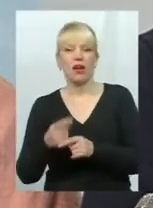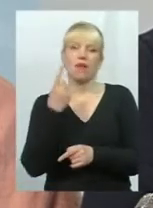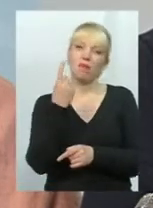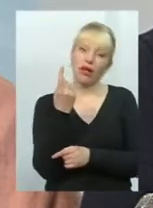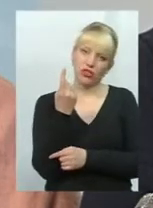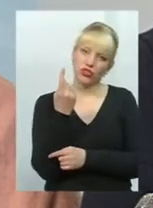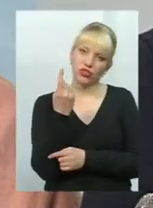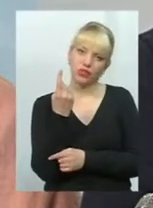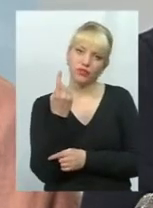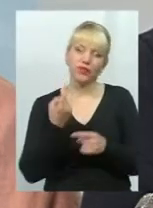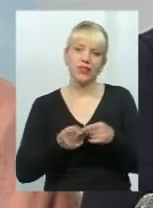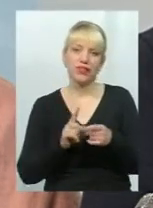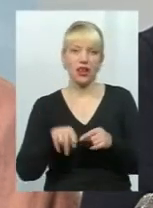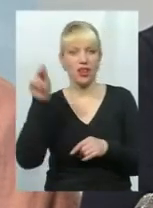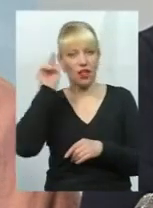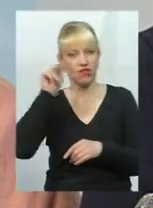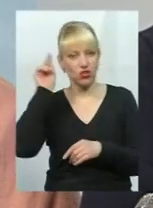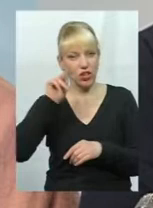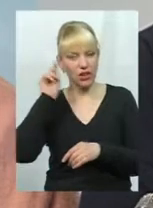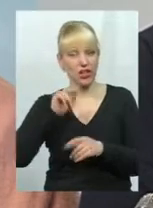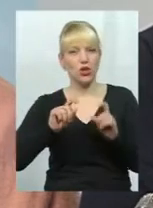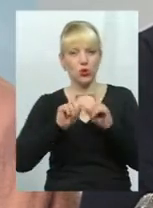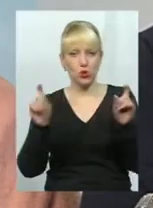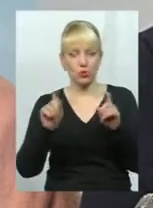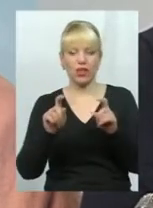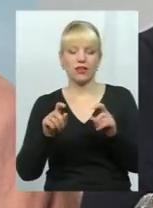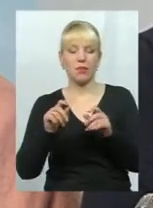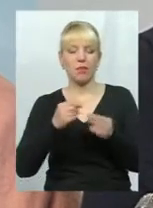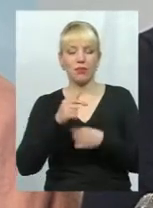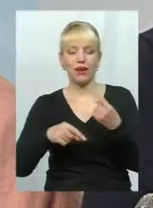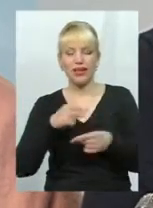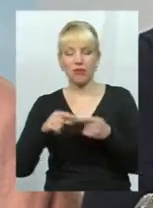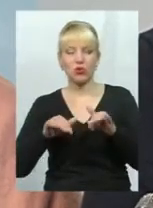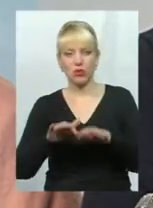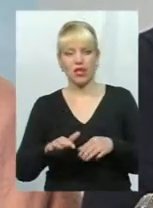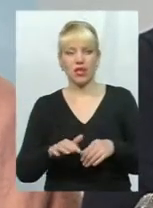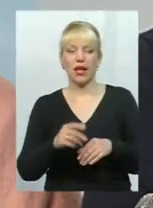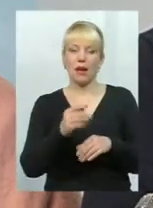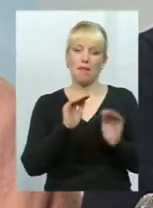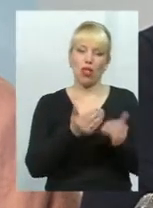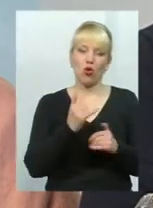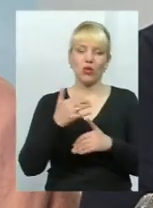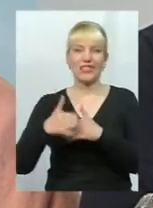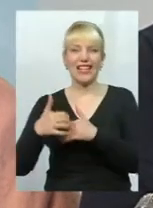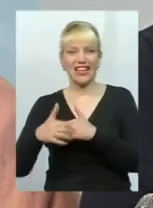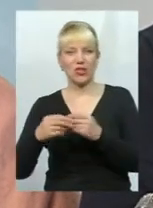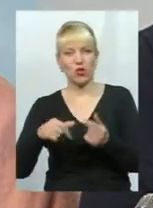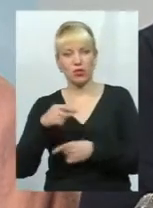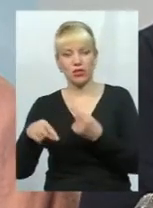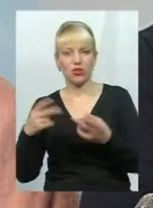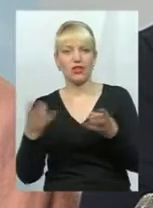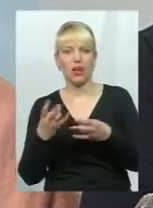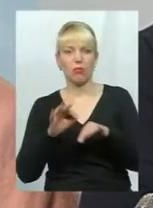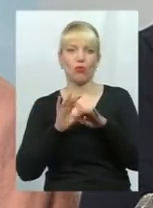– це навчання суб'єктів підприємцької діяльності в першу чергу малого і середнього бізнесу. Тобто необхідно